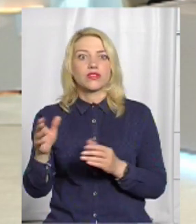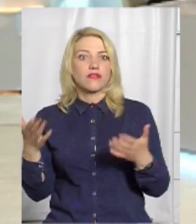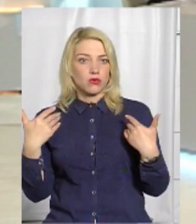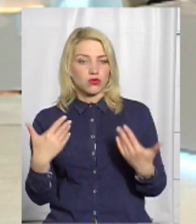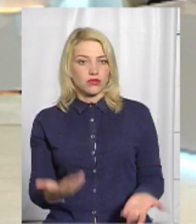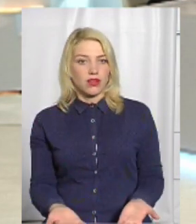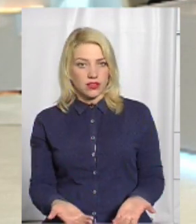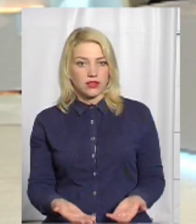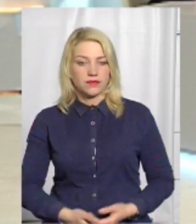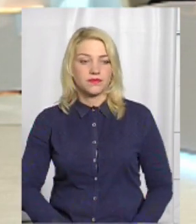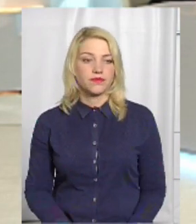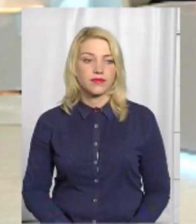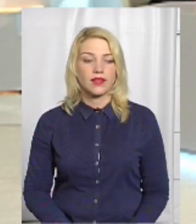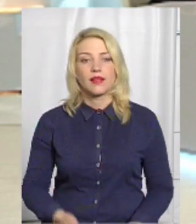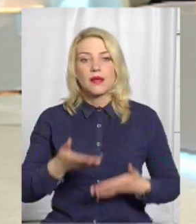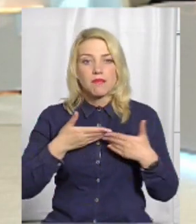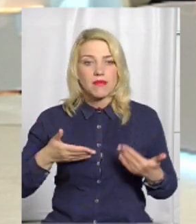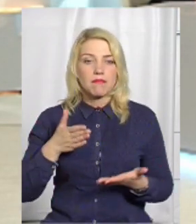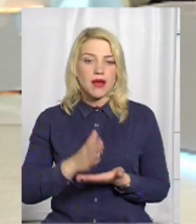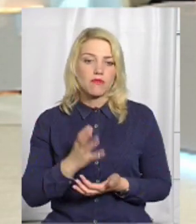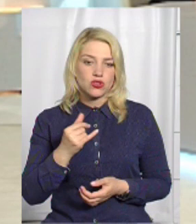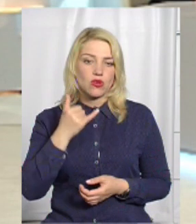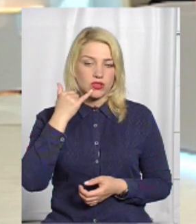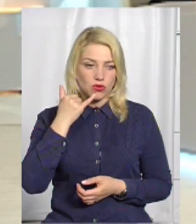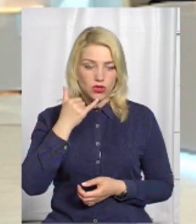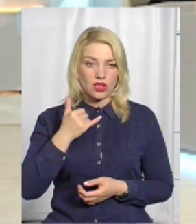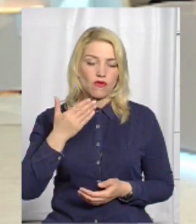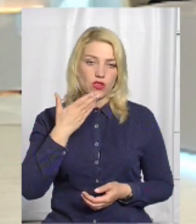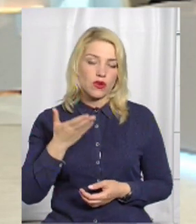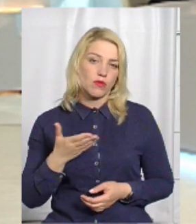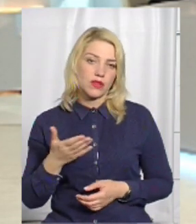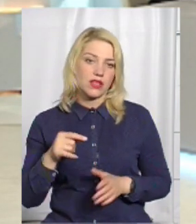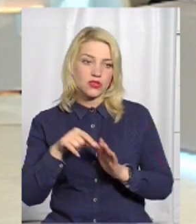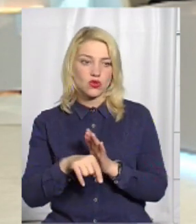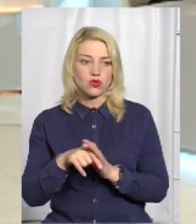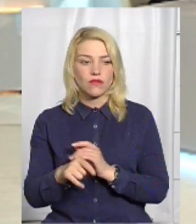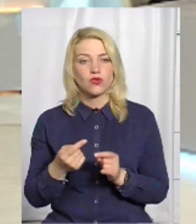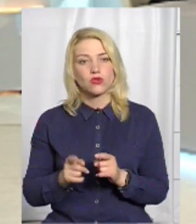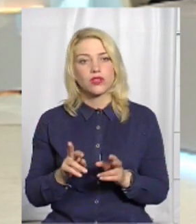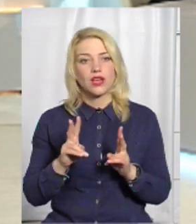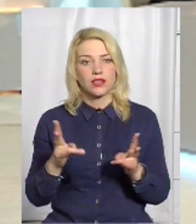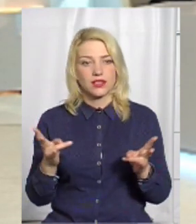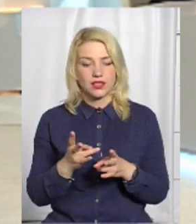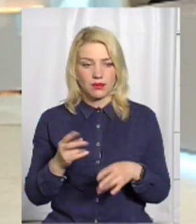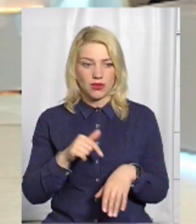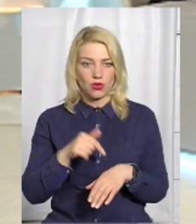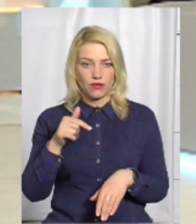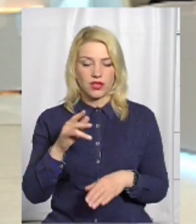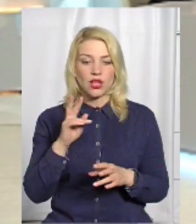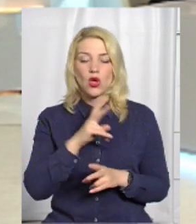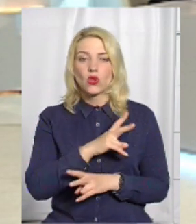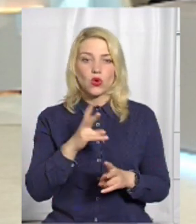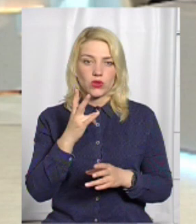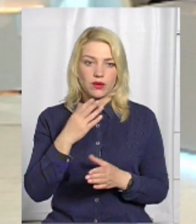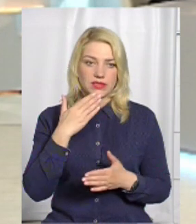Ми маємо ще один телефонний коментар стосовно того, як треба реагувати, до кого